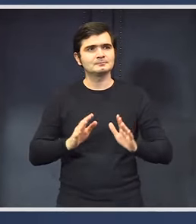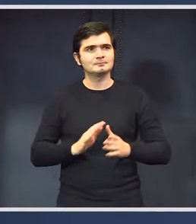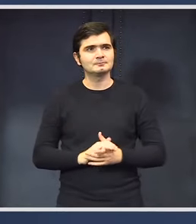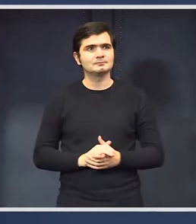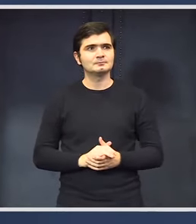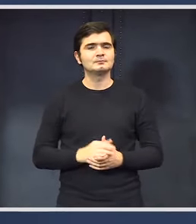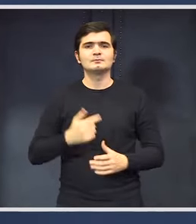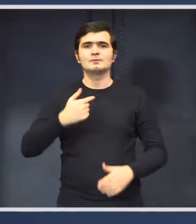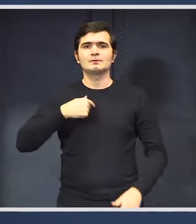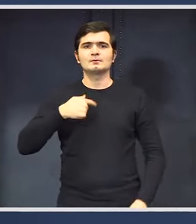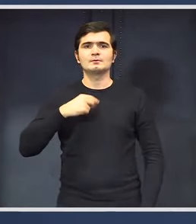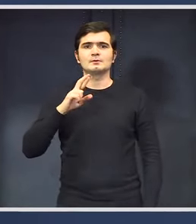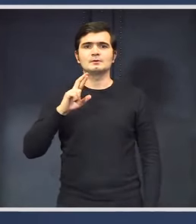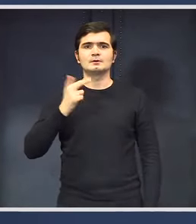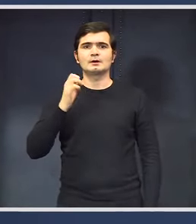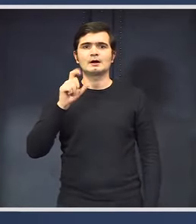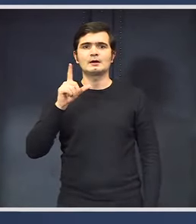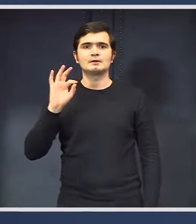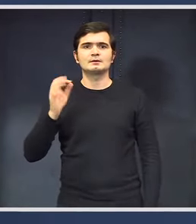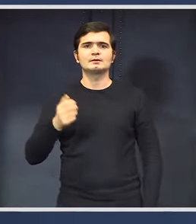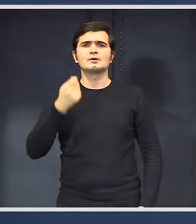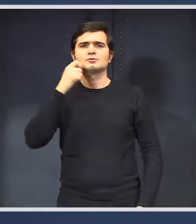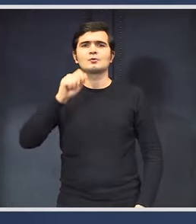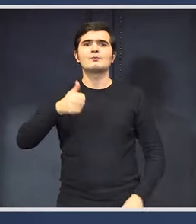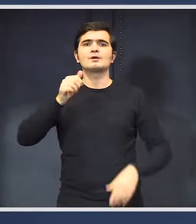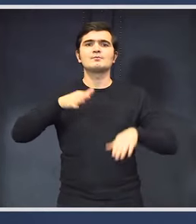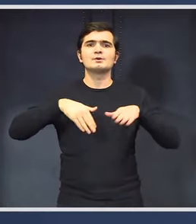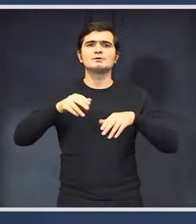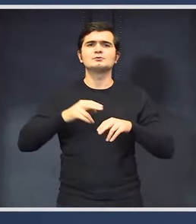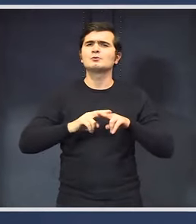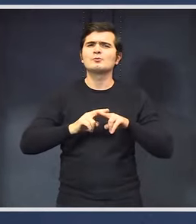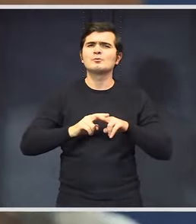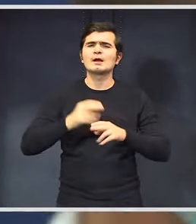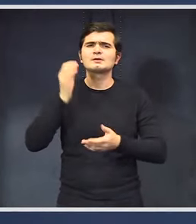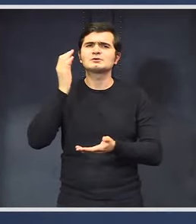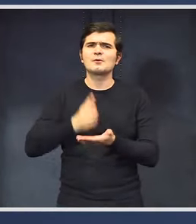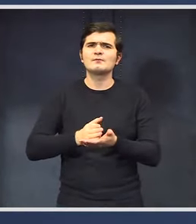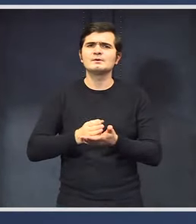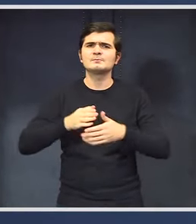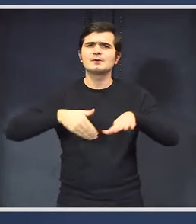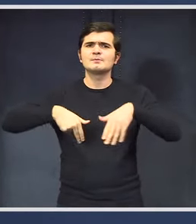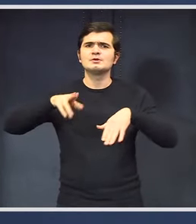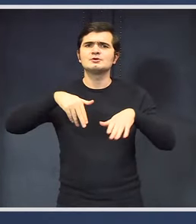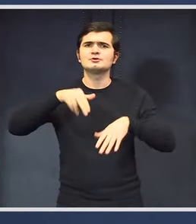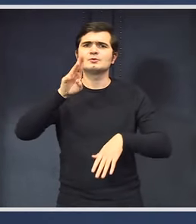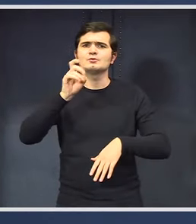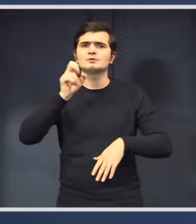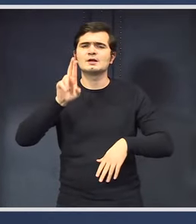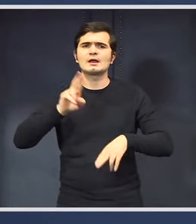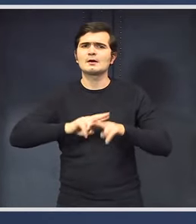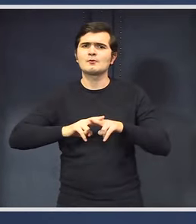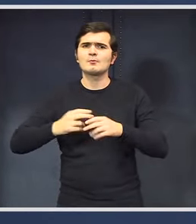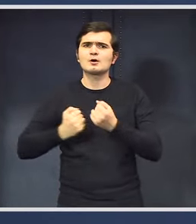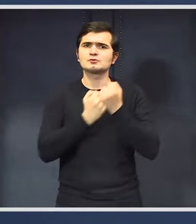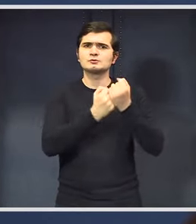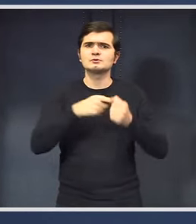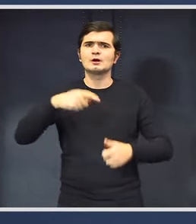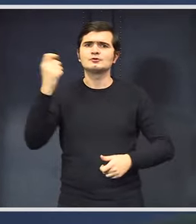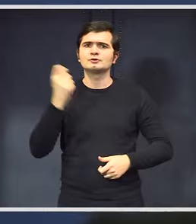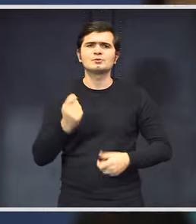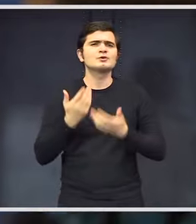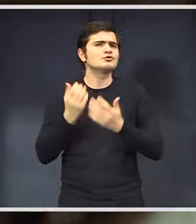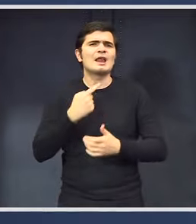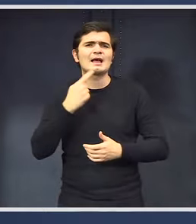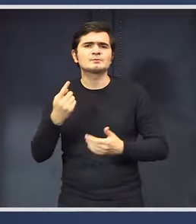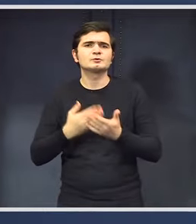Cătălina Mănoiu, Realitatea Plus. Domnule premier, cum i-ați convins pe miniștii USR să susțină acest proiect? Ce argumente ați avut?